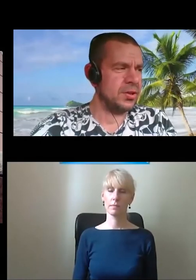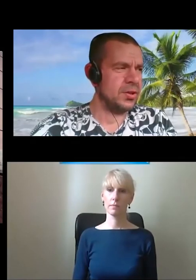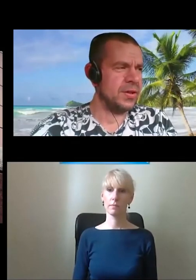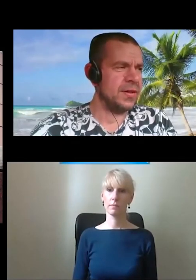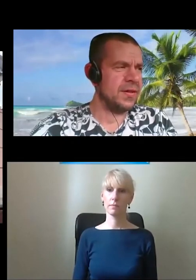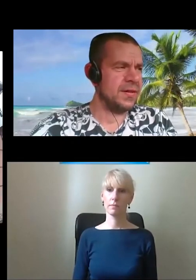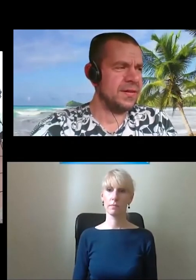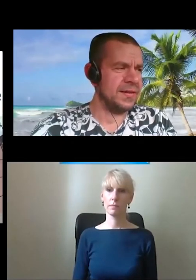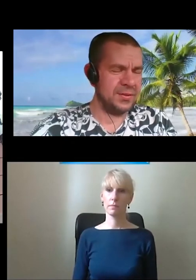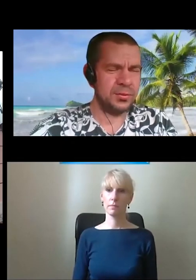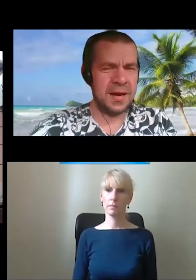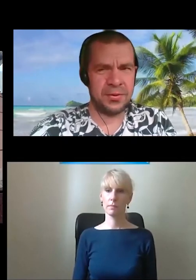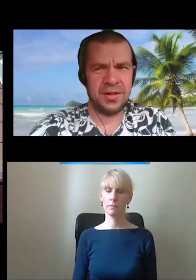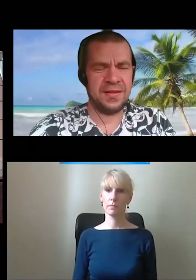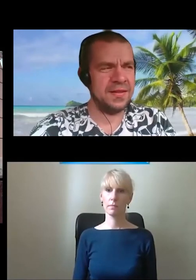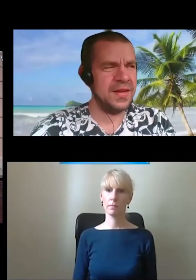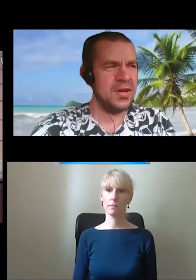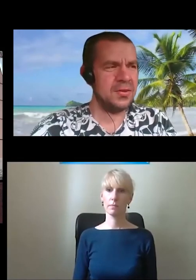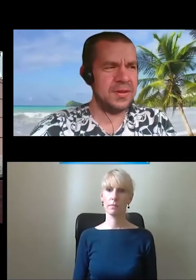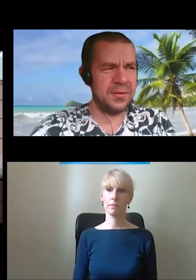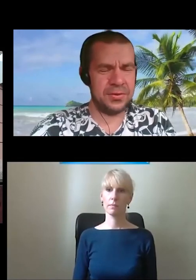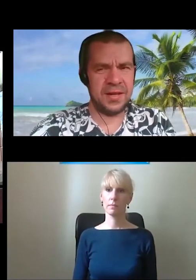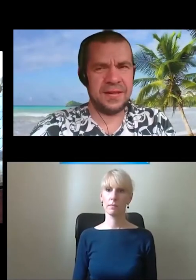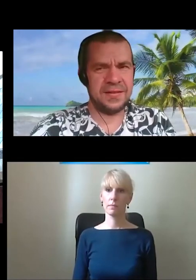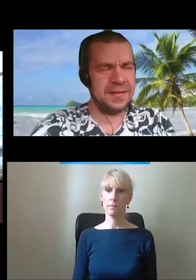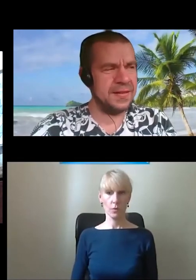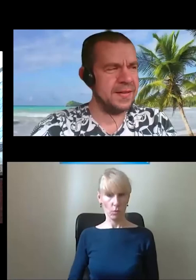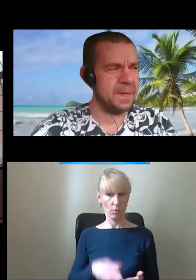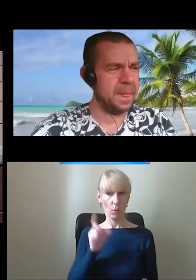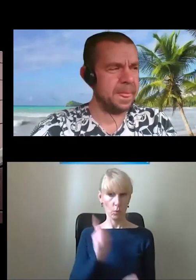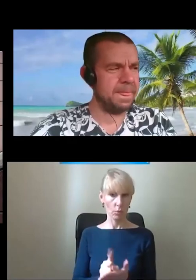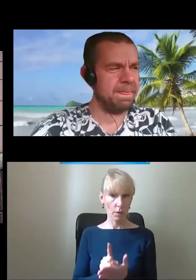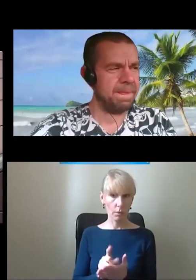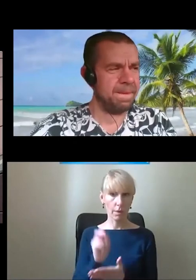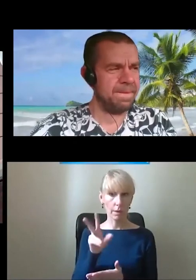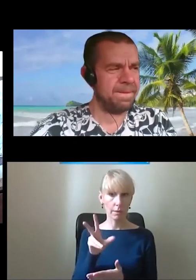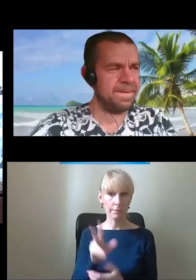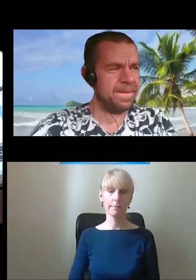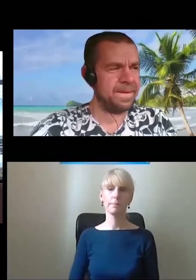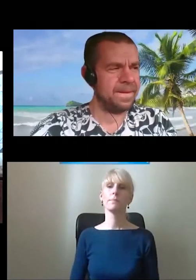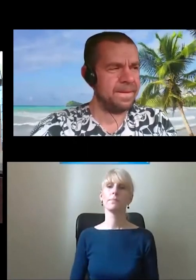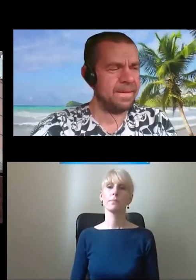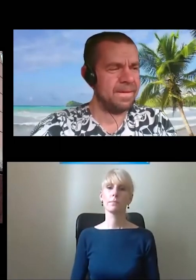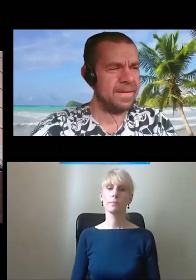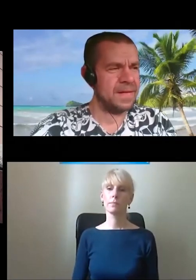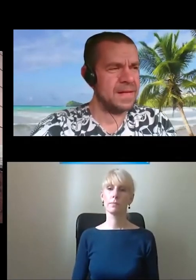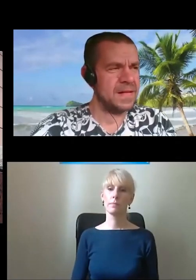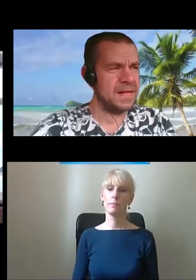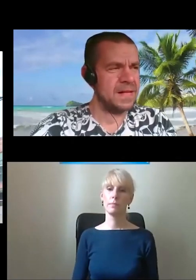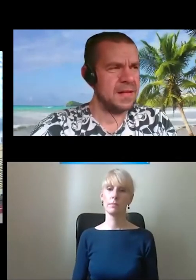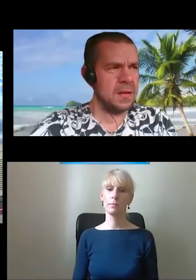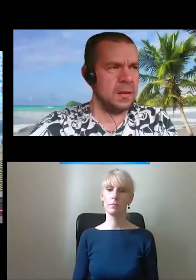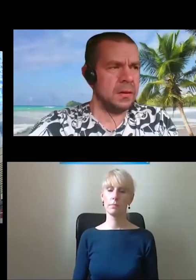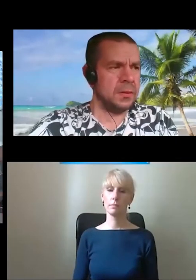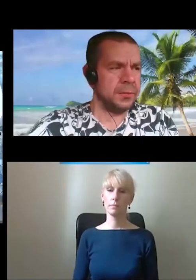No czekaj, a idę iść. Udało się. tylko w dół. Udało się. Nie, no to co? A w dół to tam na taras, znaczy na to